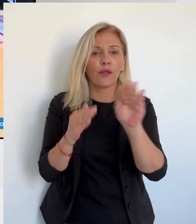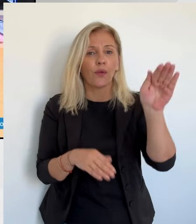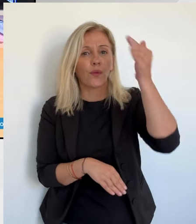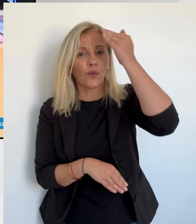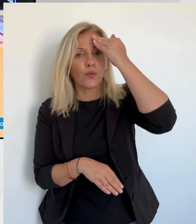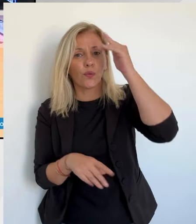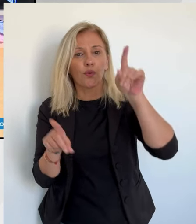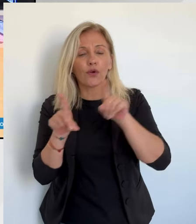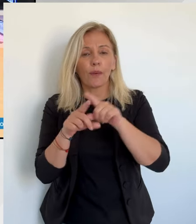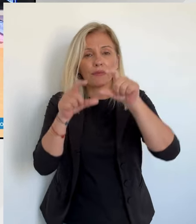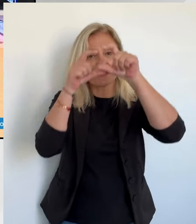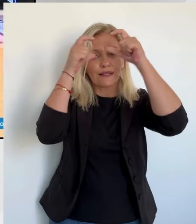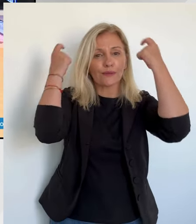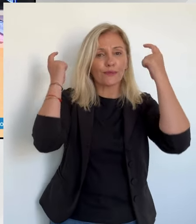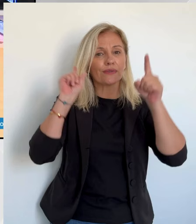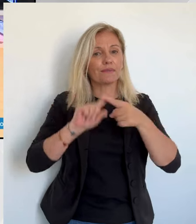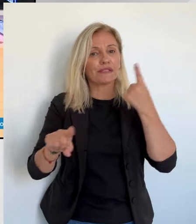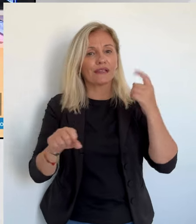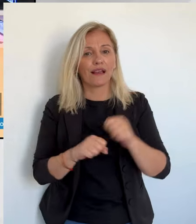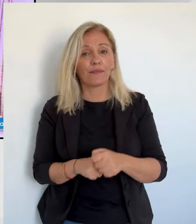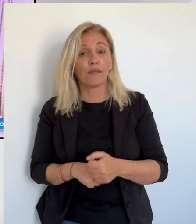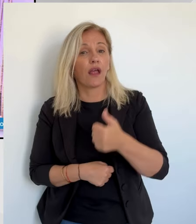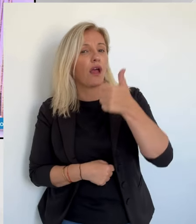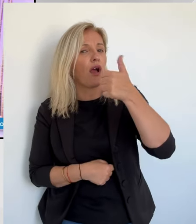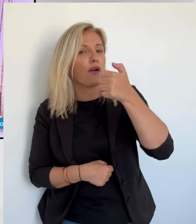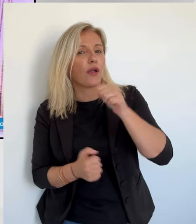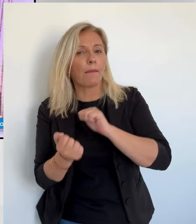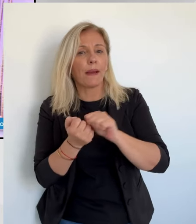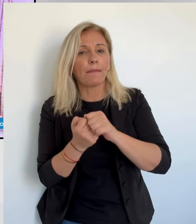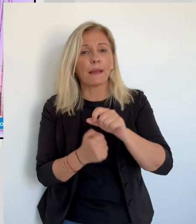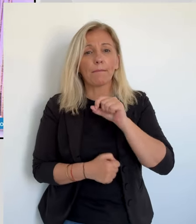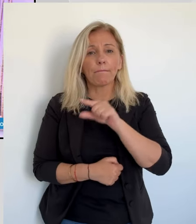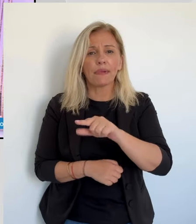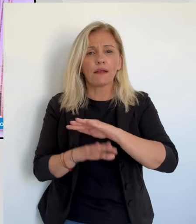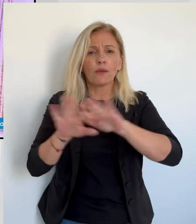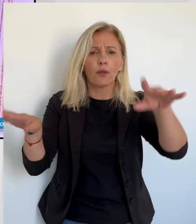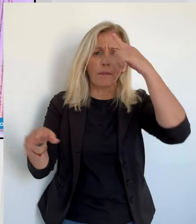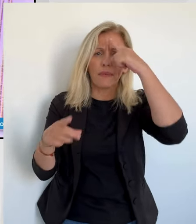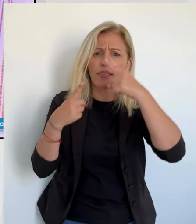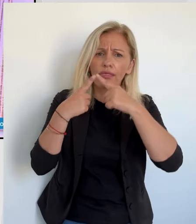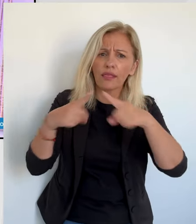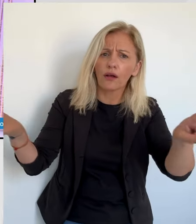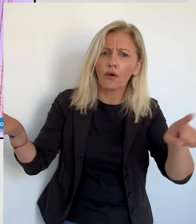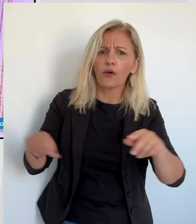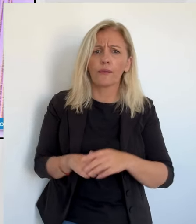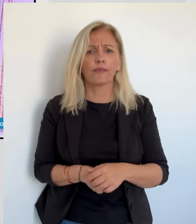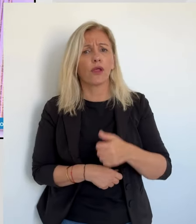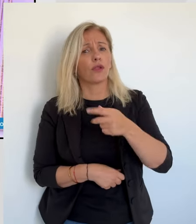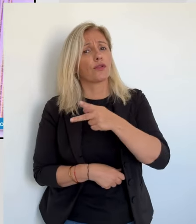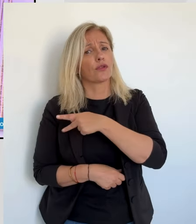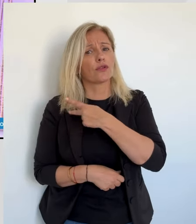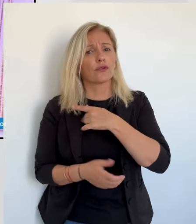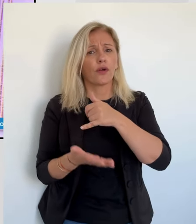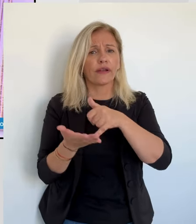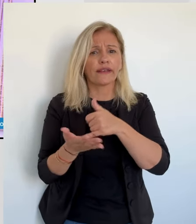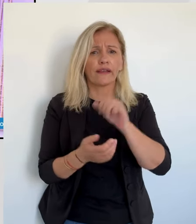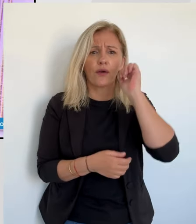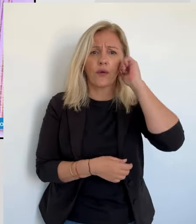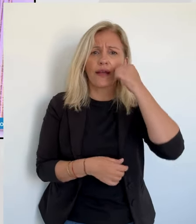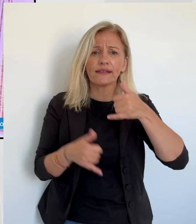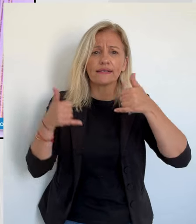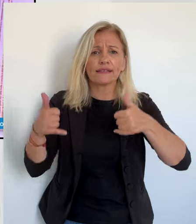qui en Corse est loin de faire l'unanimité, les médecins insulaires déplorent notamment l'absence de reconnaissance des spécificités